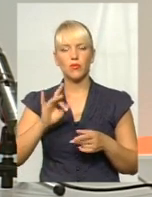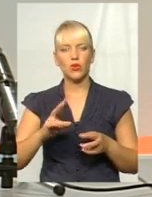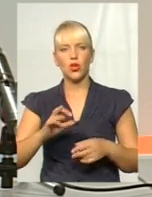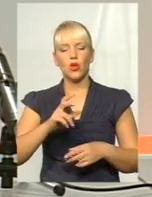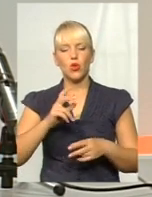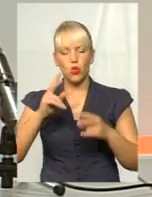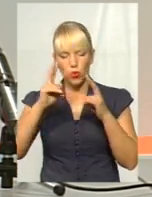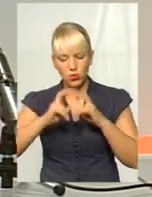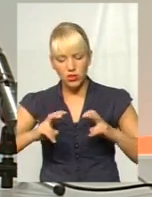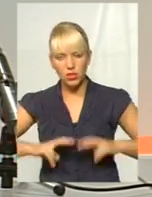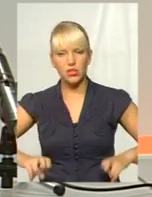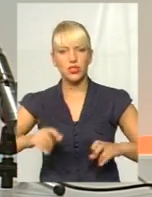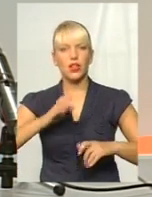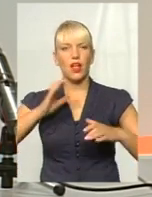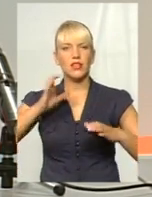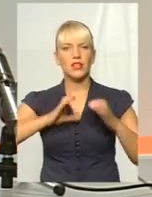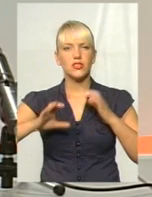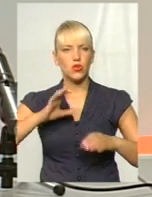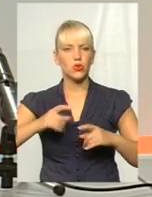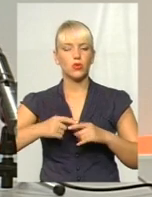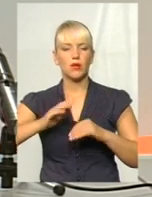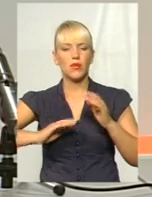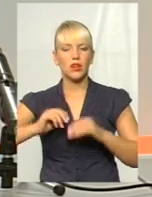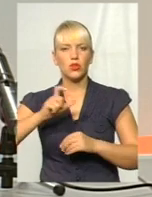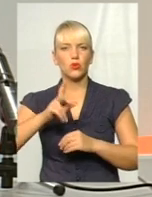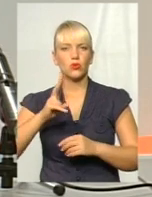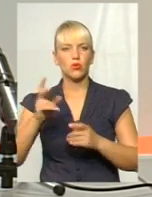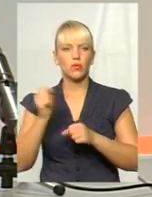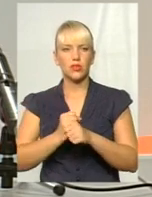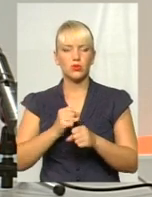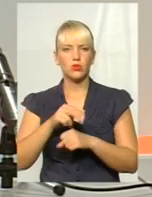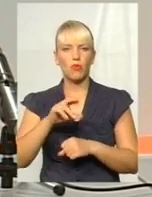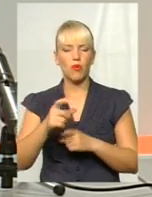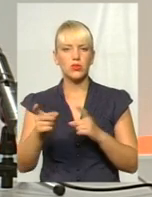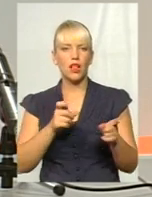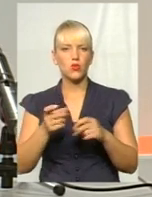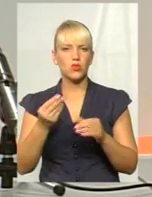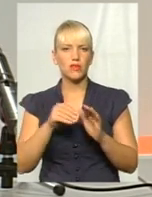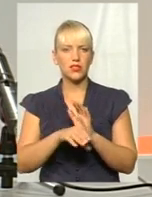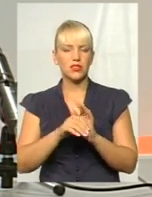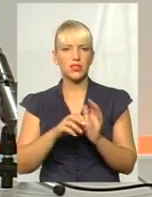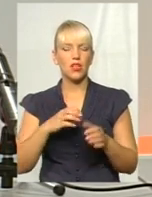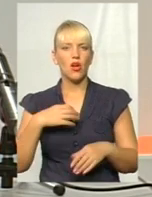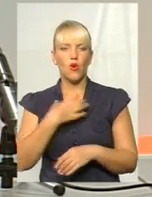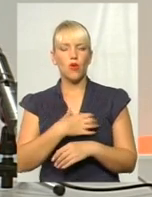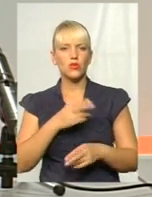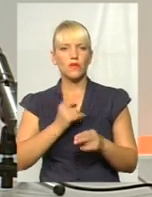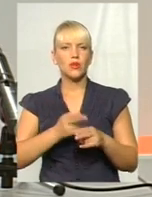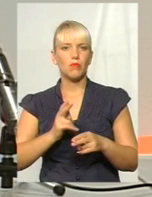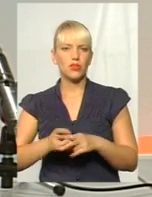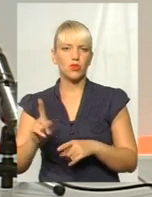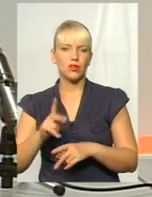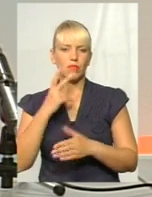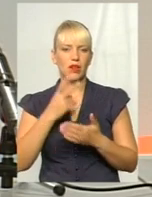інститутів, ну і практики тих людей, які сьогодні працюють по залученню інвестицій, то основні перешкоди, які сьогодні бачить